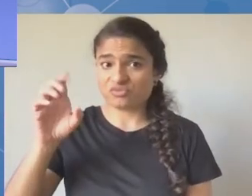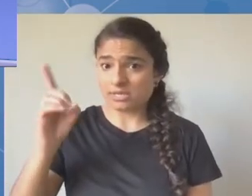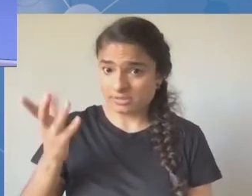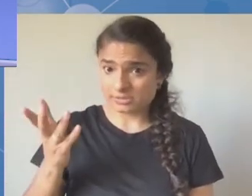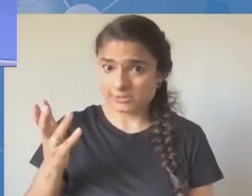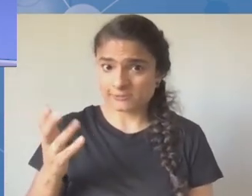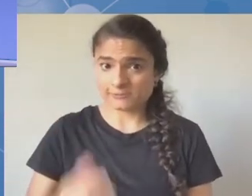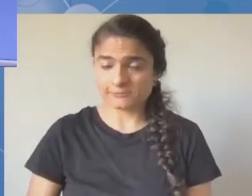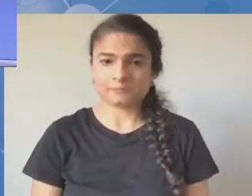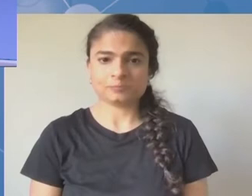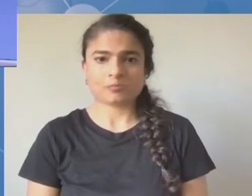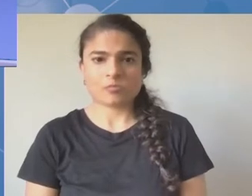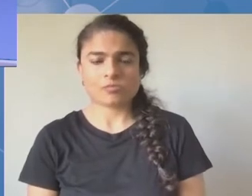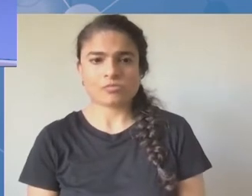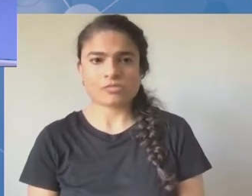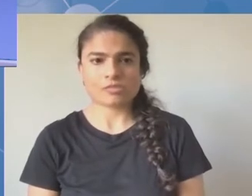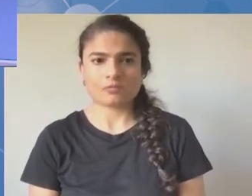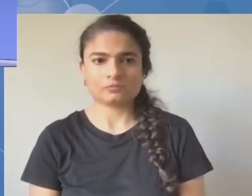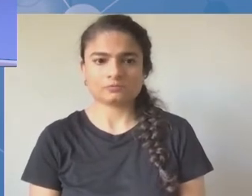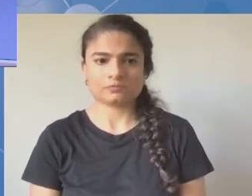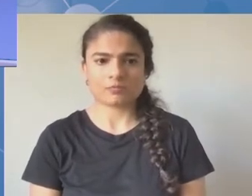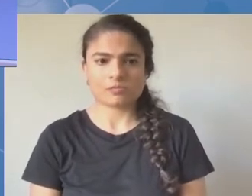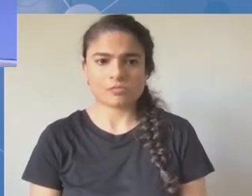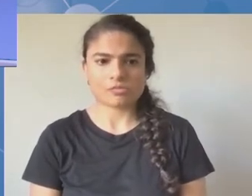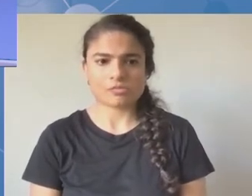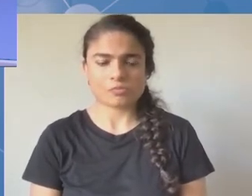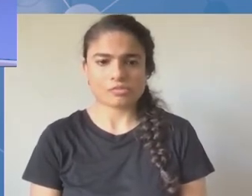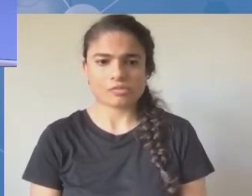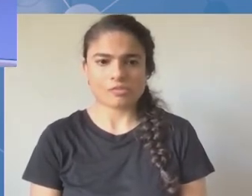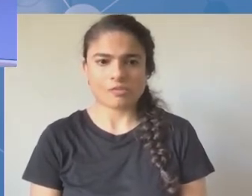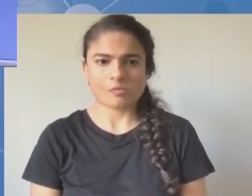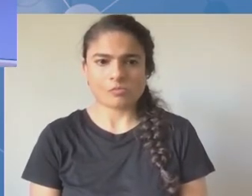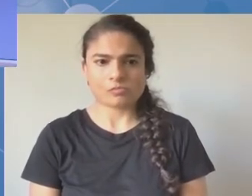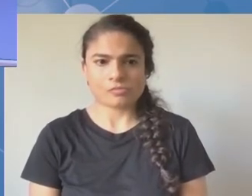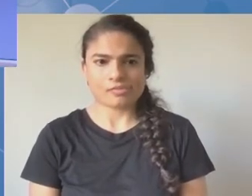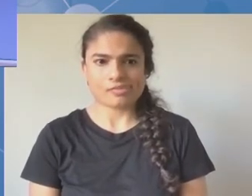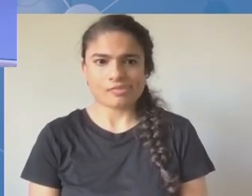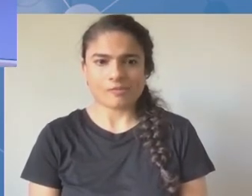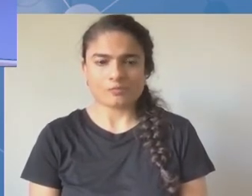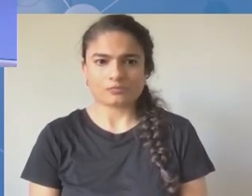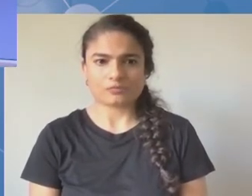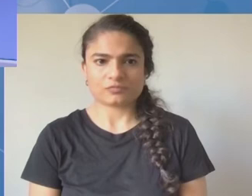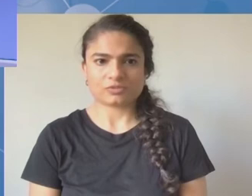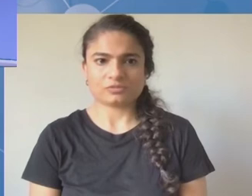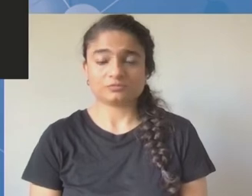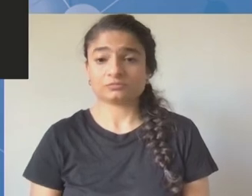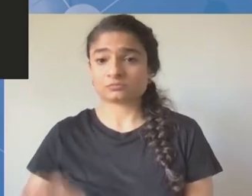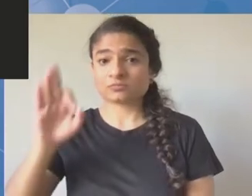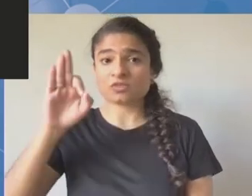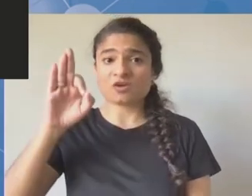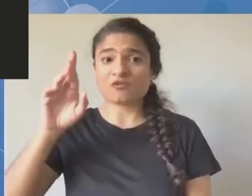Dzień dobry, witam wszystkich. Dziękuję bardzo, panie przewodniczący, zadaniem, oddaniem i głosu.